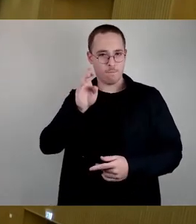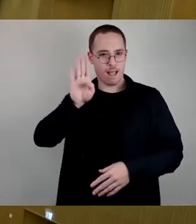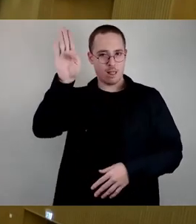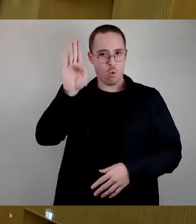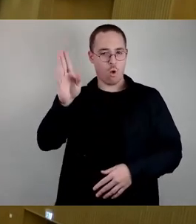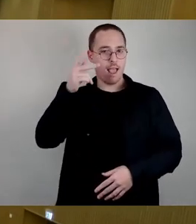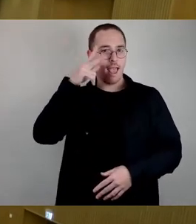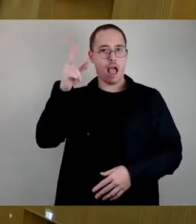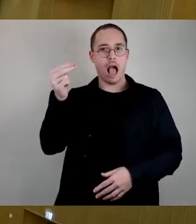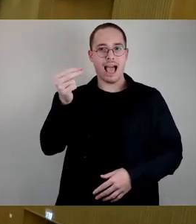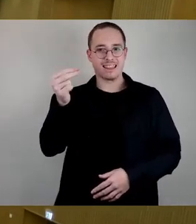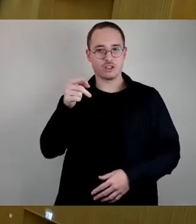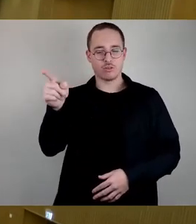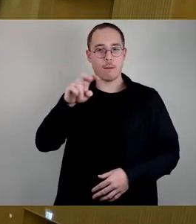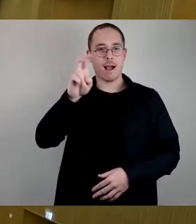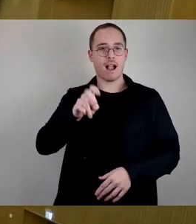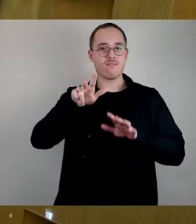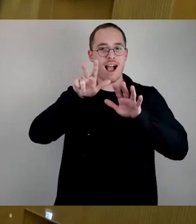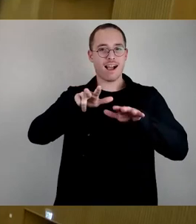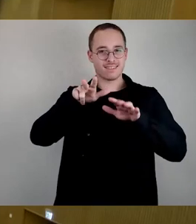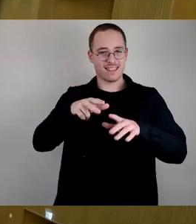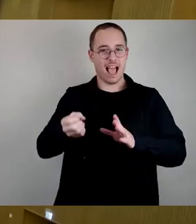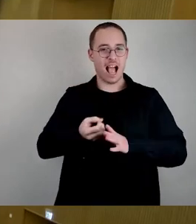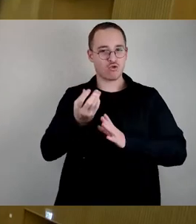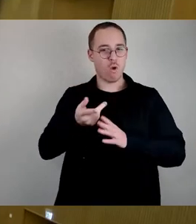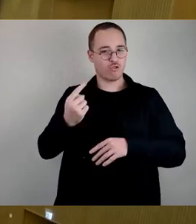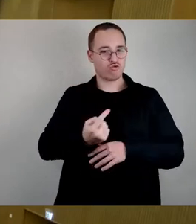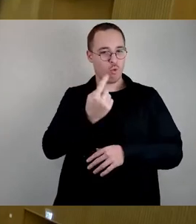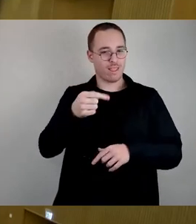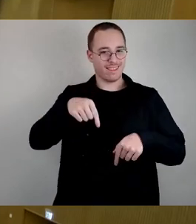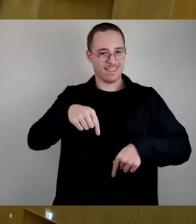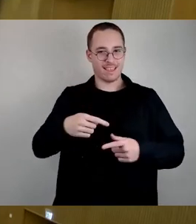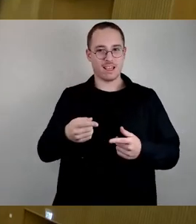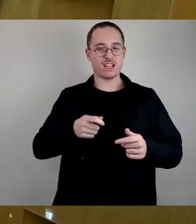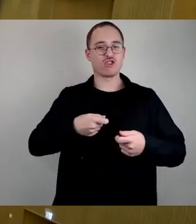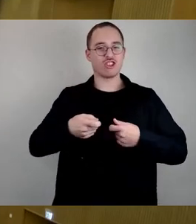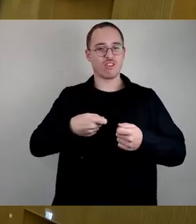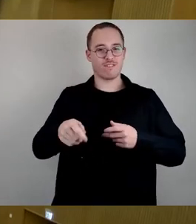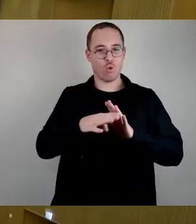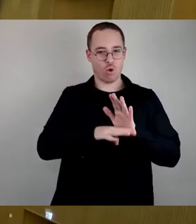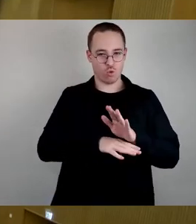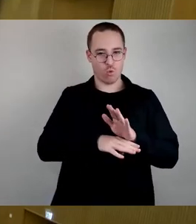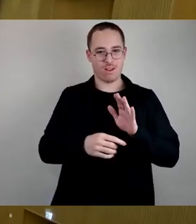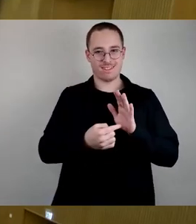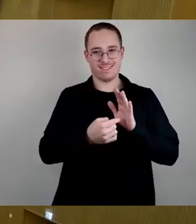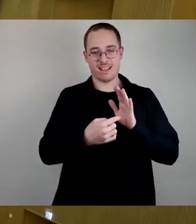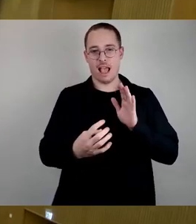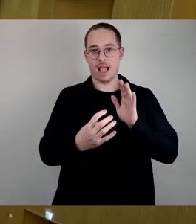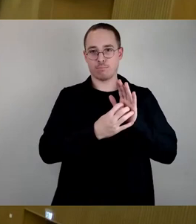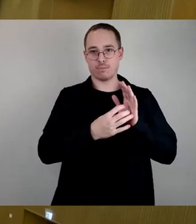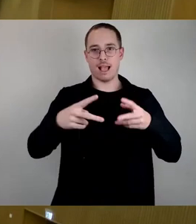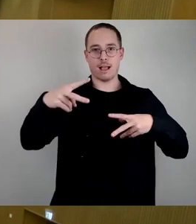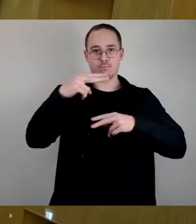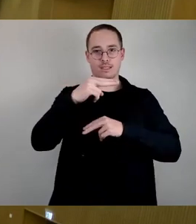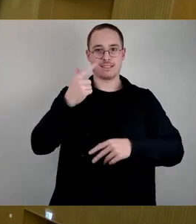Paragraf 18 Aktuelle Stunde der Geschäftsordnung des Stadtrates Absatz 2 sagt jede Fraktion wie auch der Verwaltung